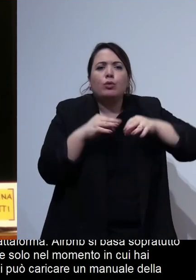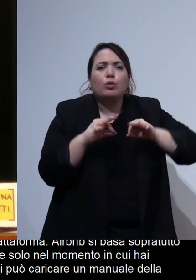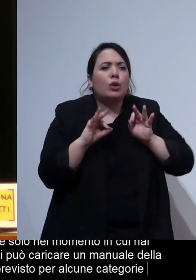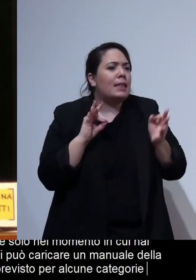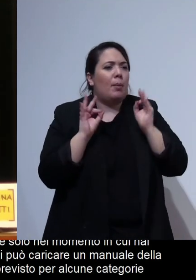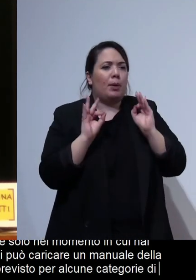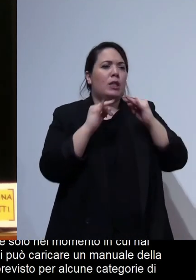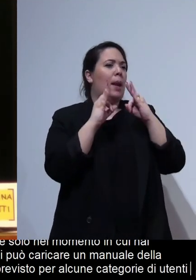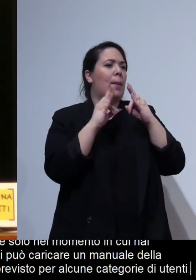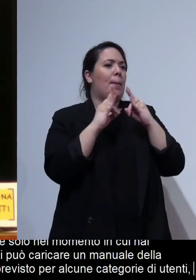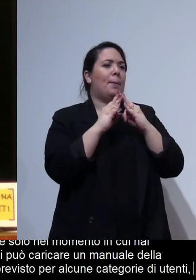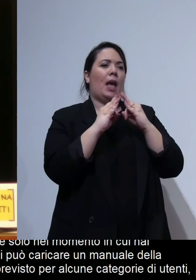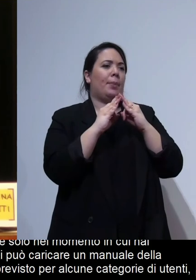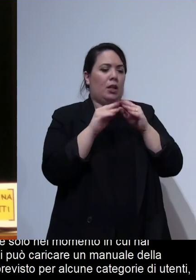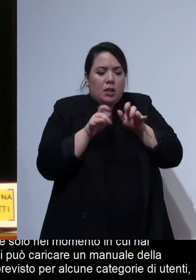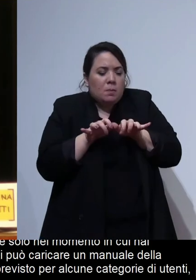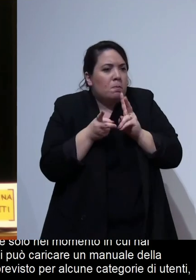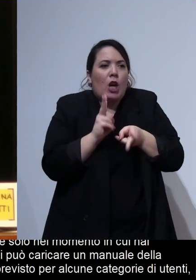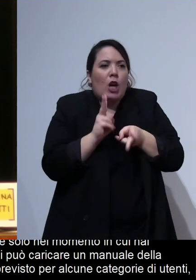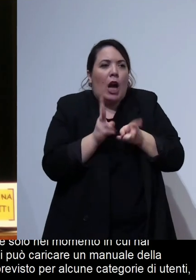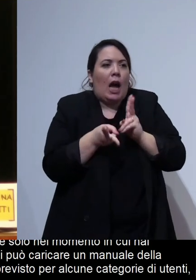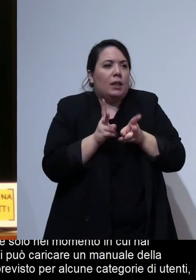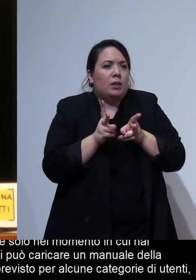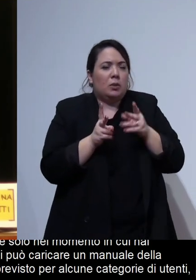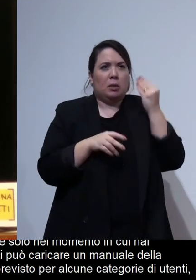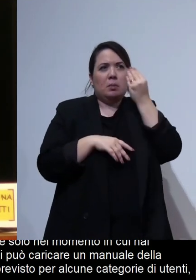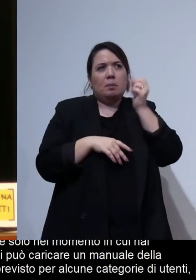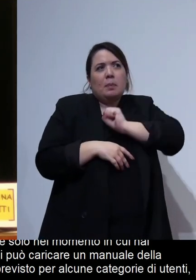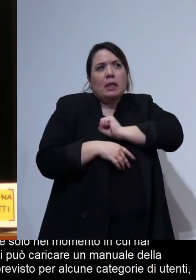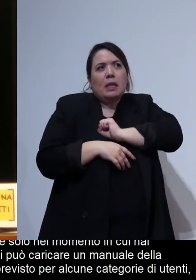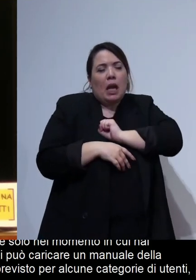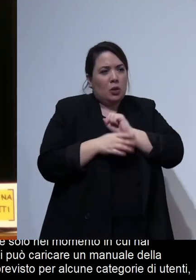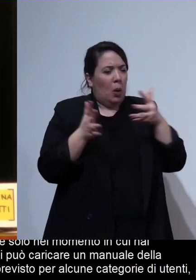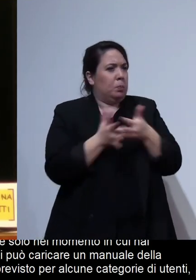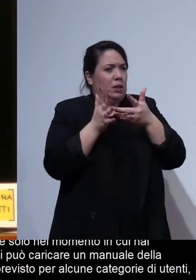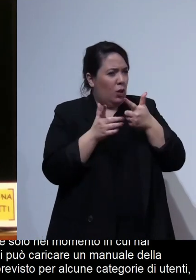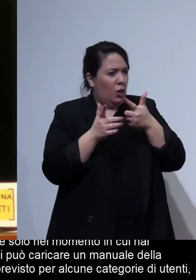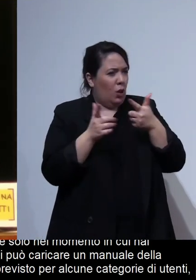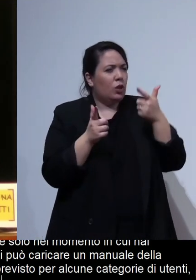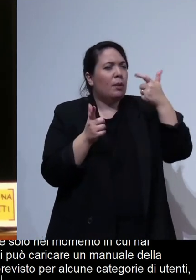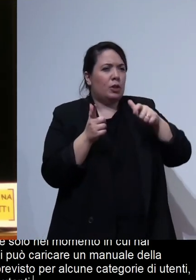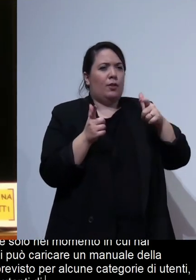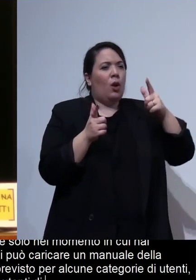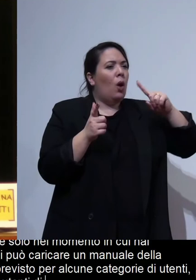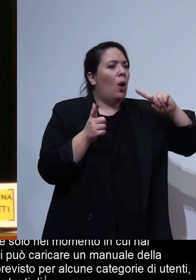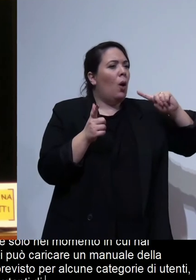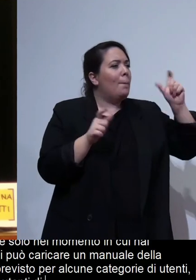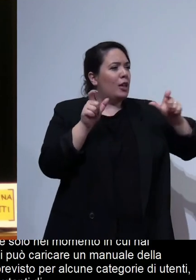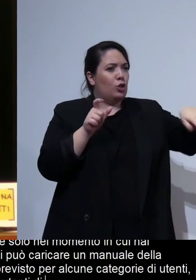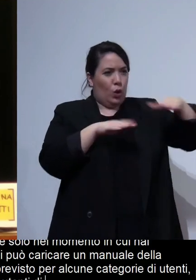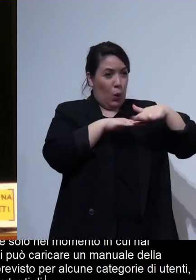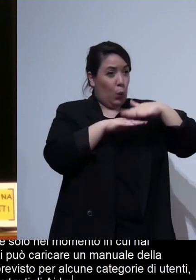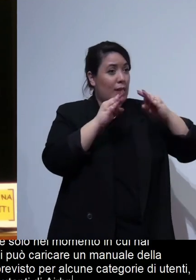quindi non vedo grossissimi problemi perché tutti gli utenti di Airbnb sono abituati a interfacciarsi